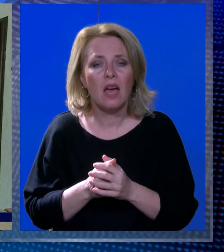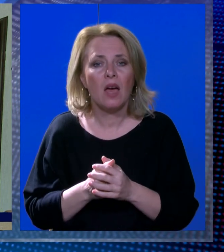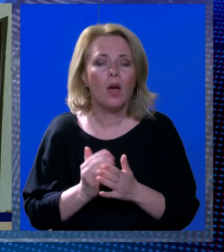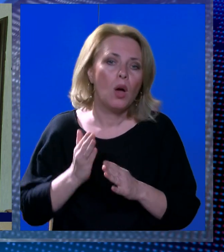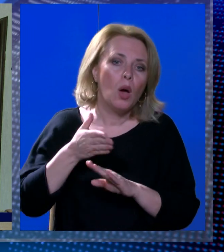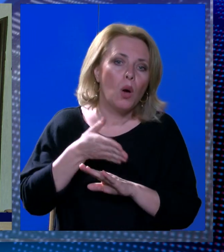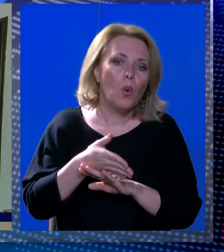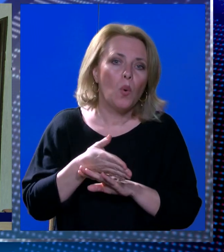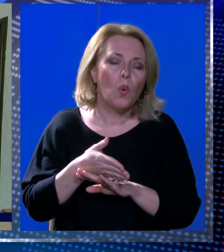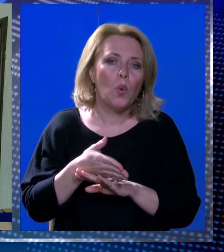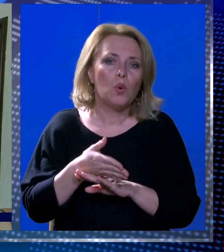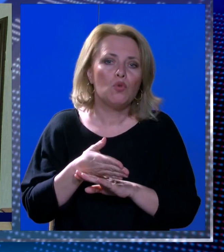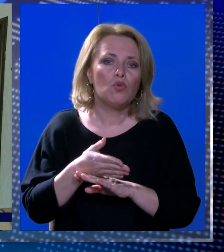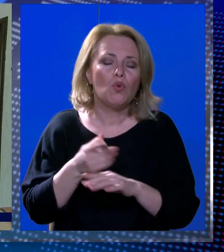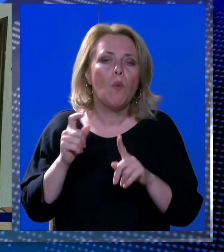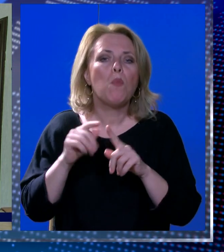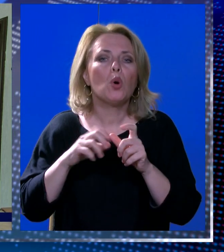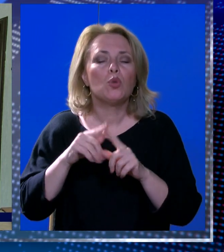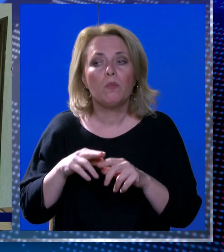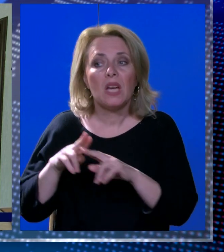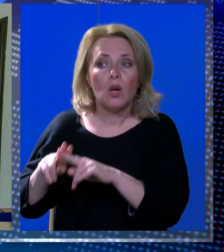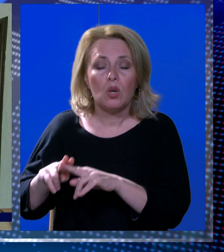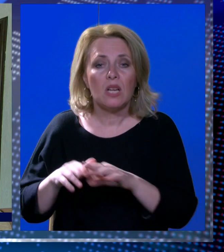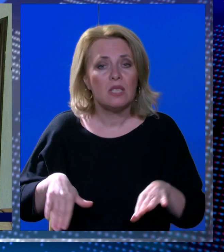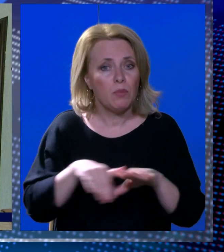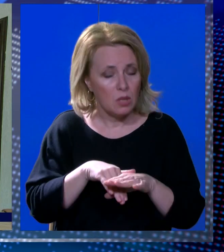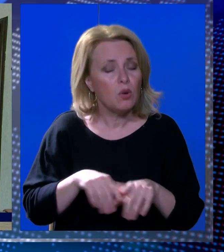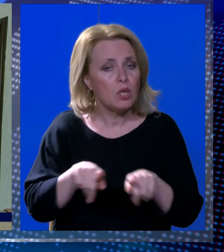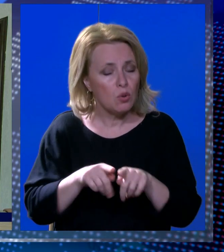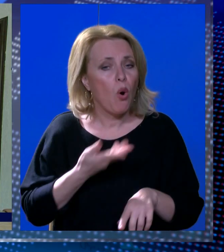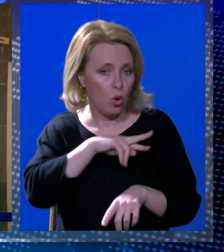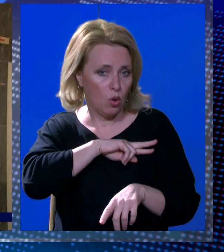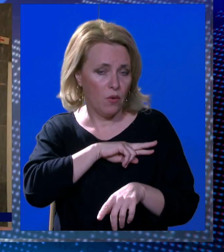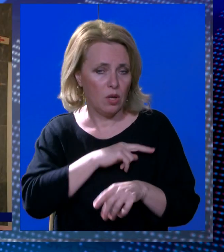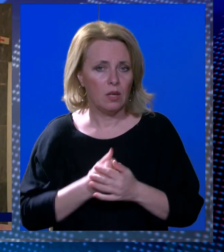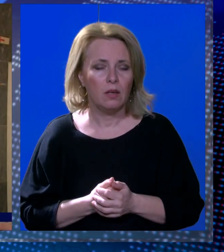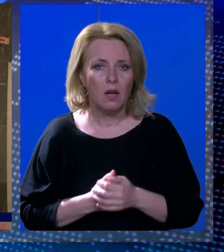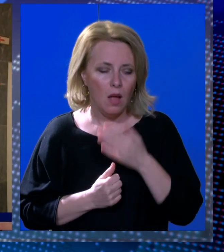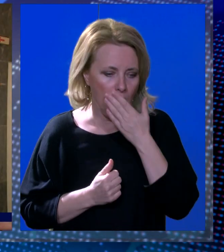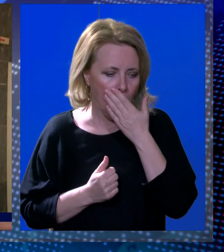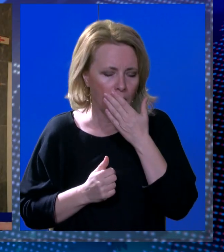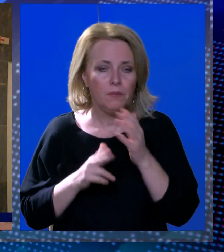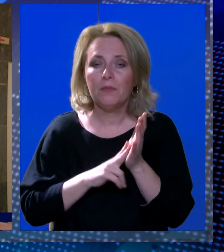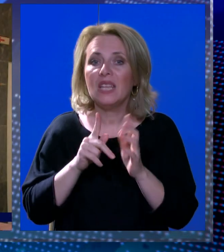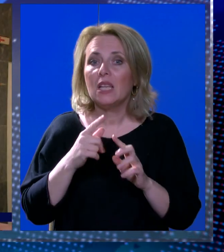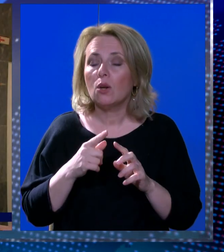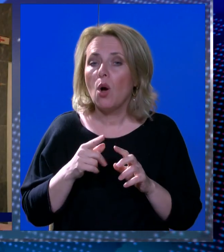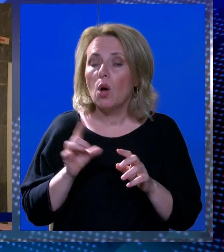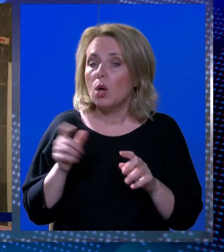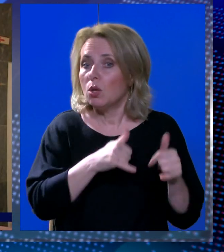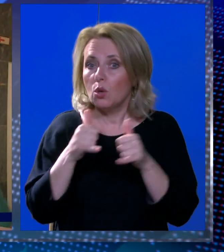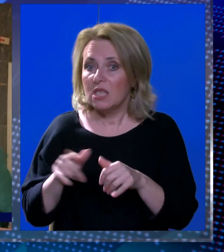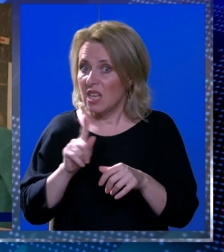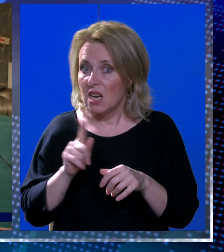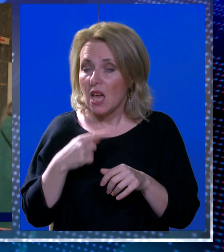uvuću postupak i ostale zaposlenike koji su i tekako odgovorni. Niko do sada nije spomenuo